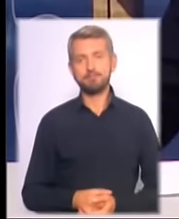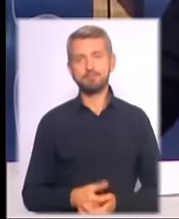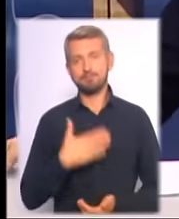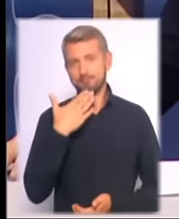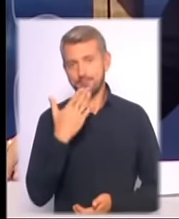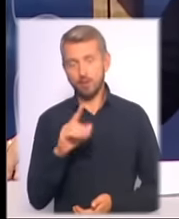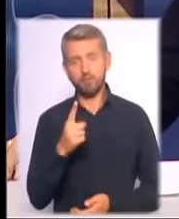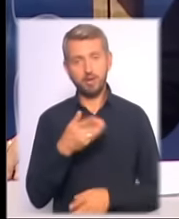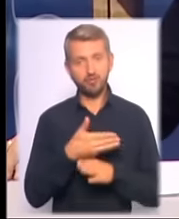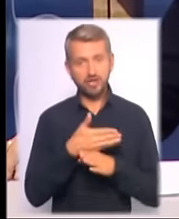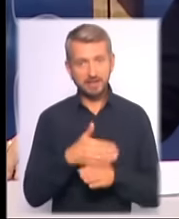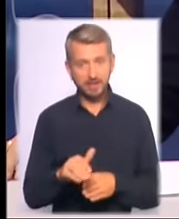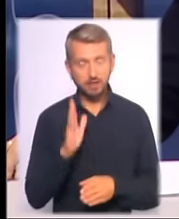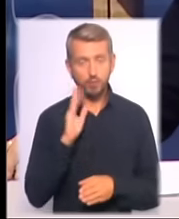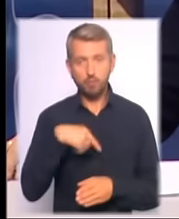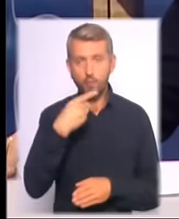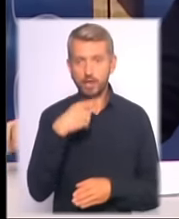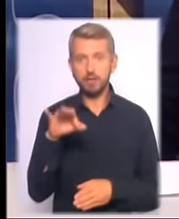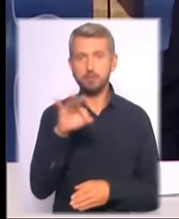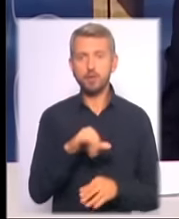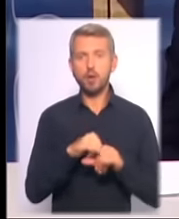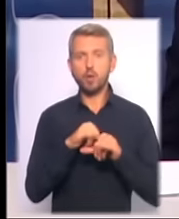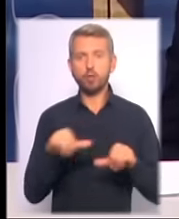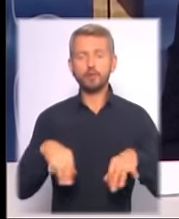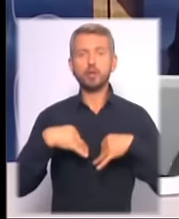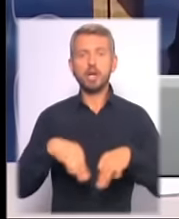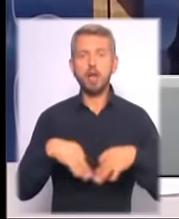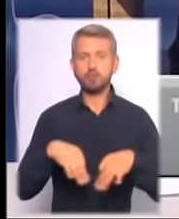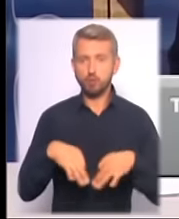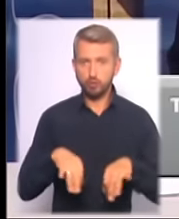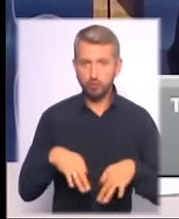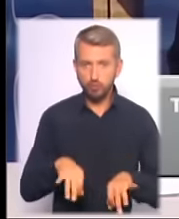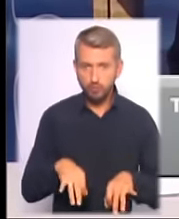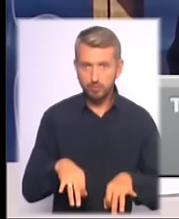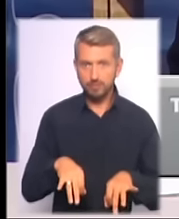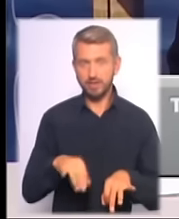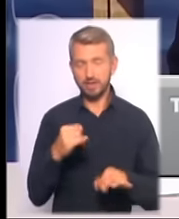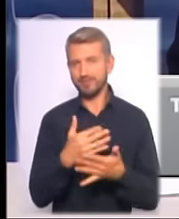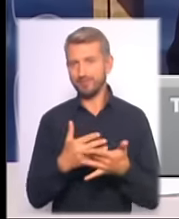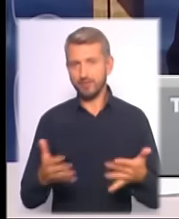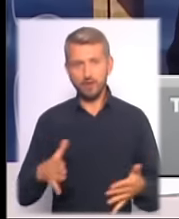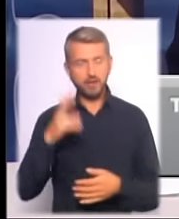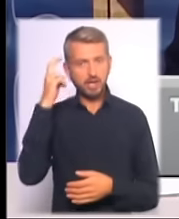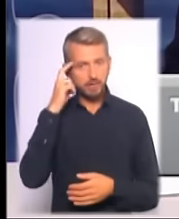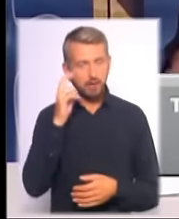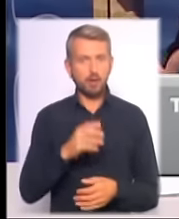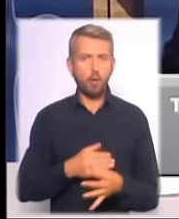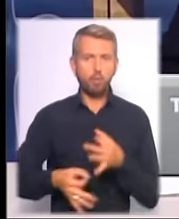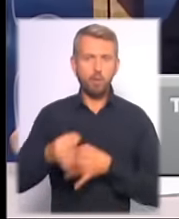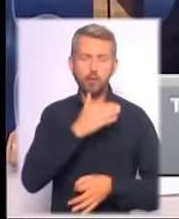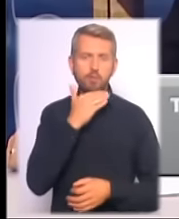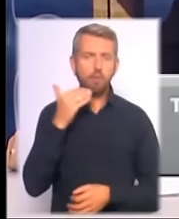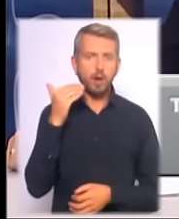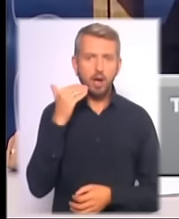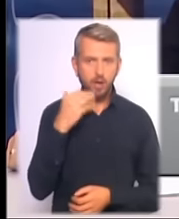першій столиці, в першій її частині будемо говорити про розвиток транспортної інфраструктури Києва. Порушуємо і обговоримо багато